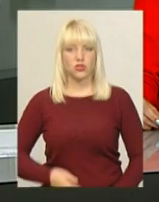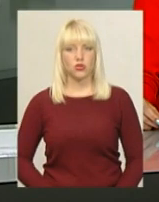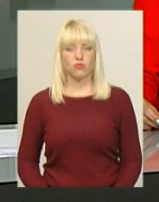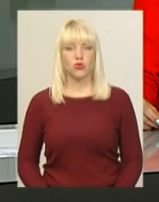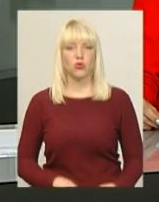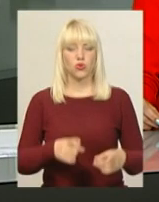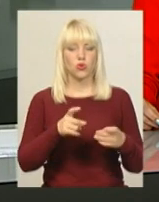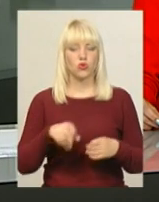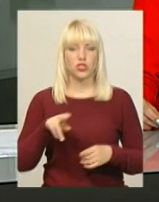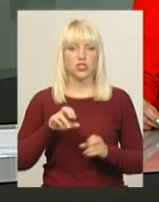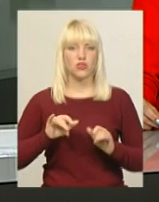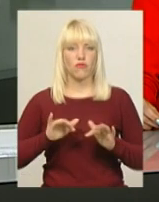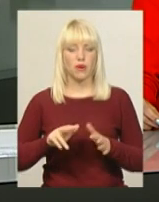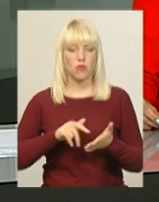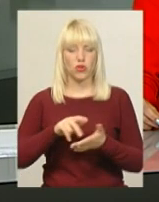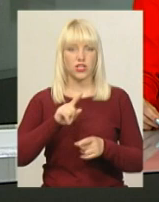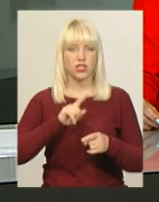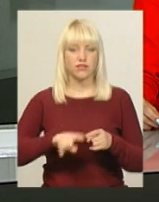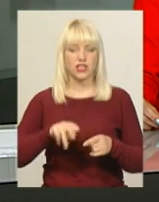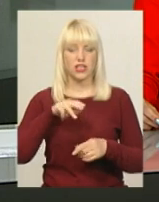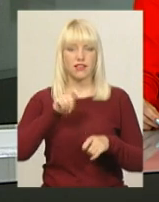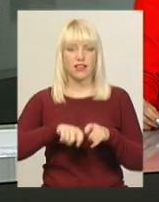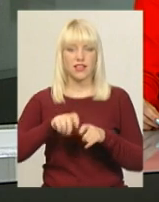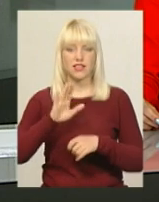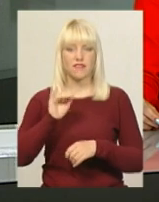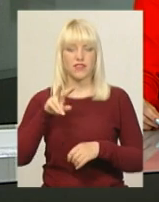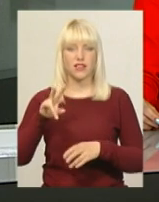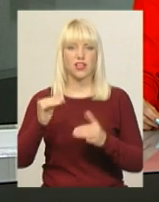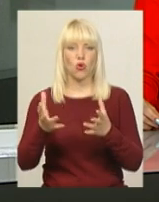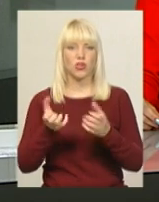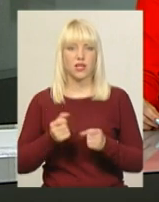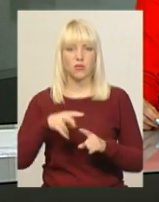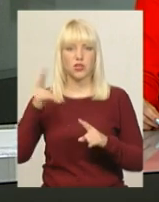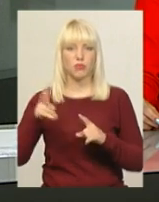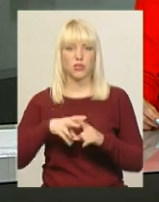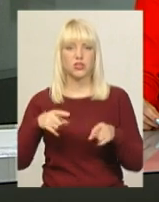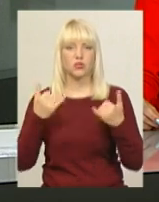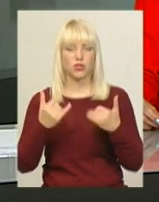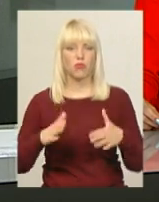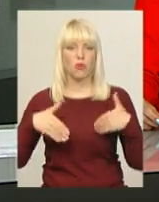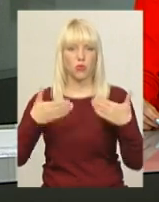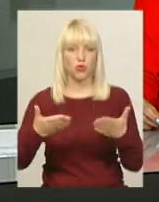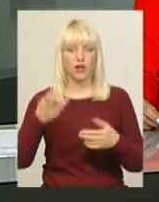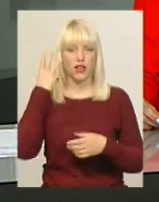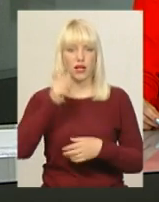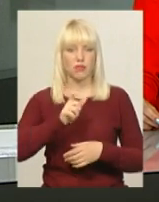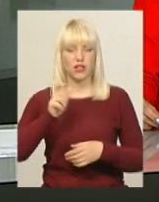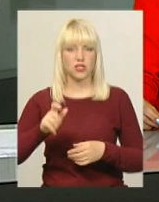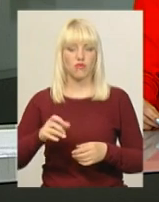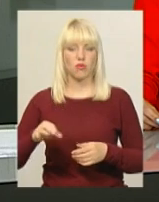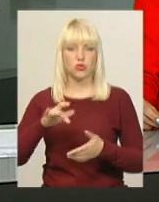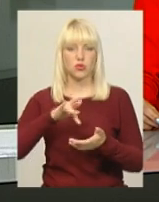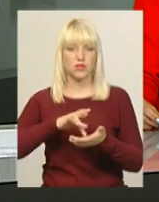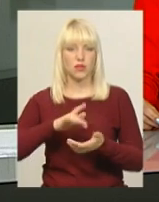Долучитися до флешмобу, пройти швидкий тест на ВІЛ та отримати контрацептиви пропонували сьогодні хмельничанам. В обласному центрі відбулася